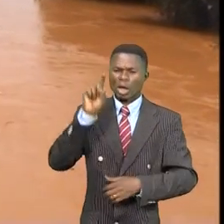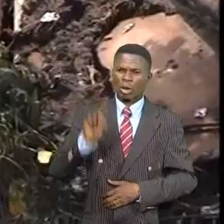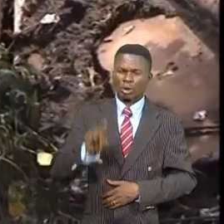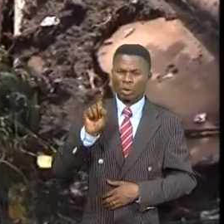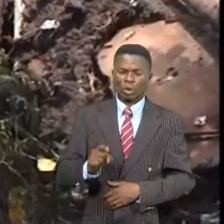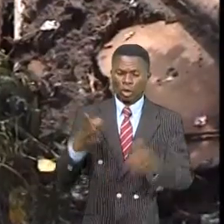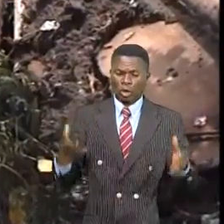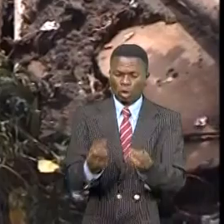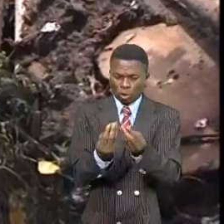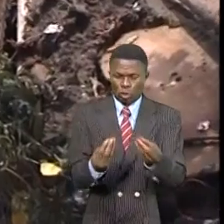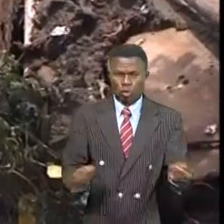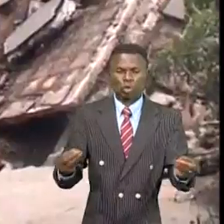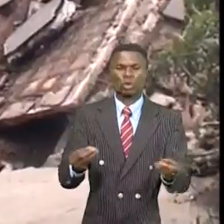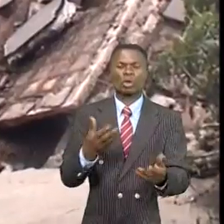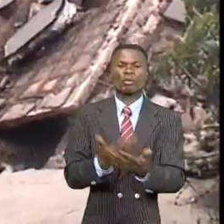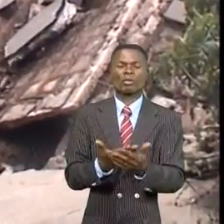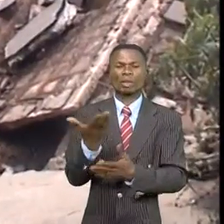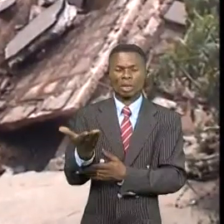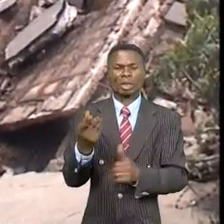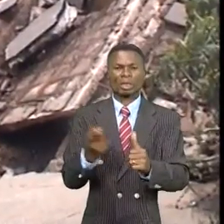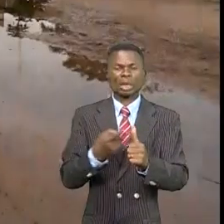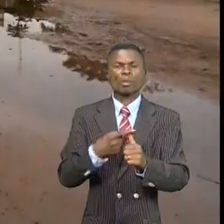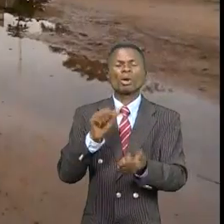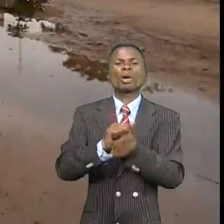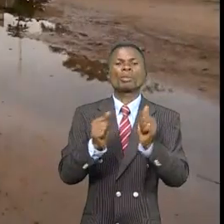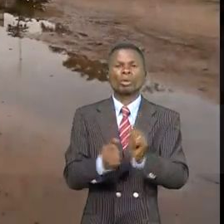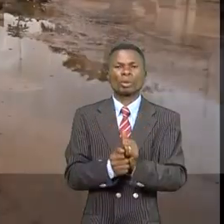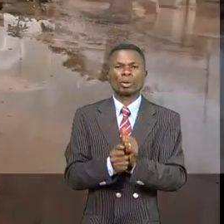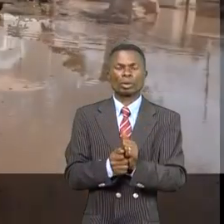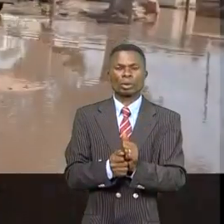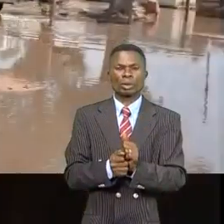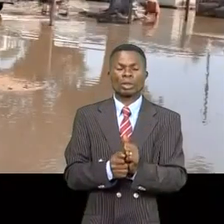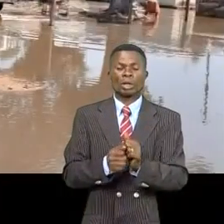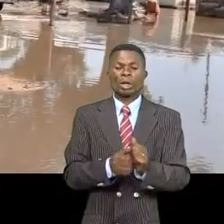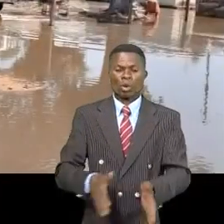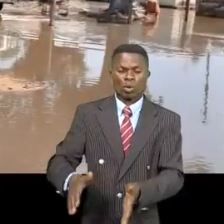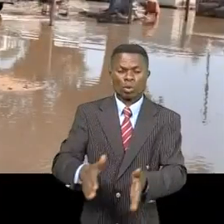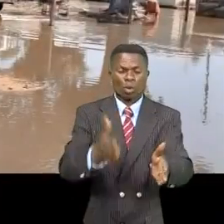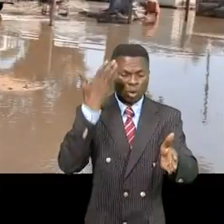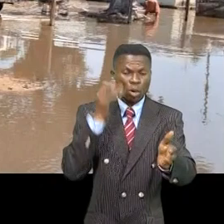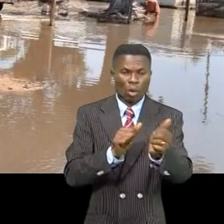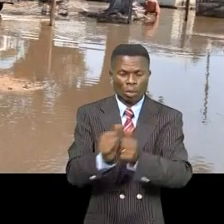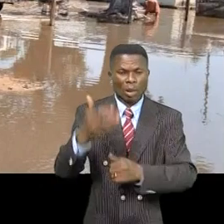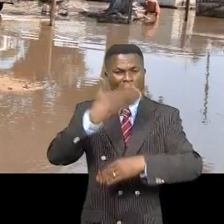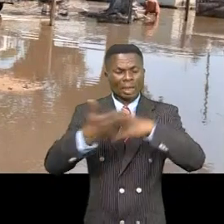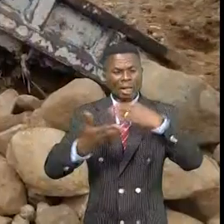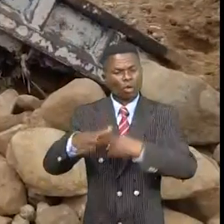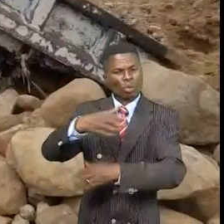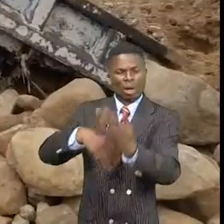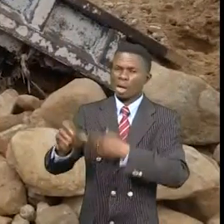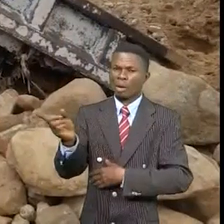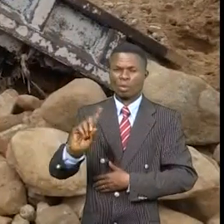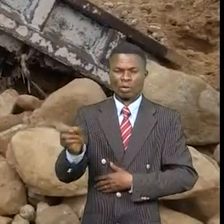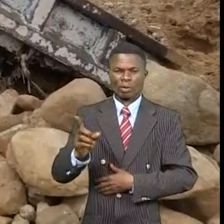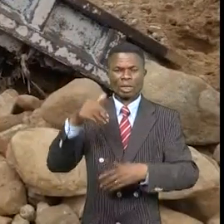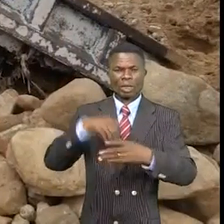trouver des réponses, notamment au problème des canalisations bouchées, des constructions anarchiques qui s